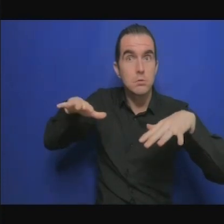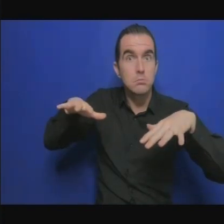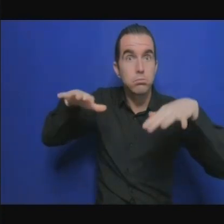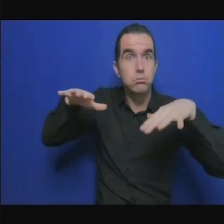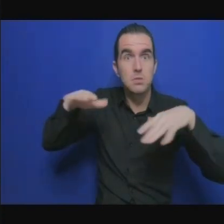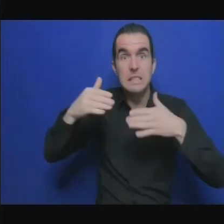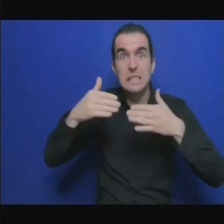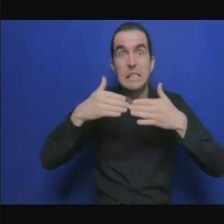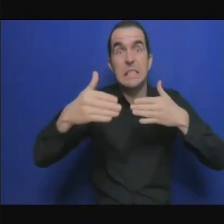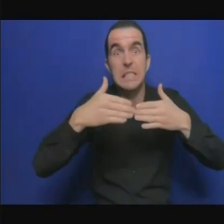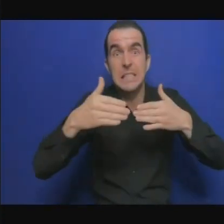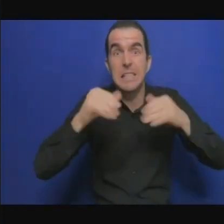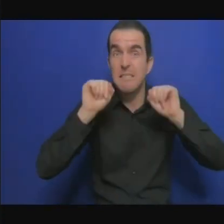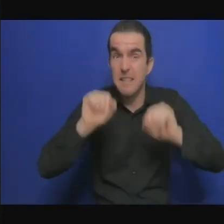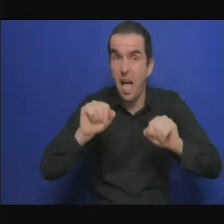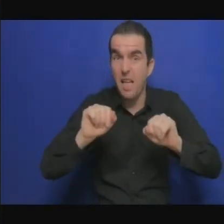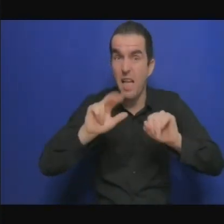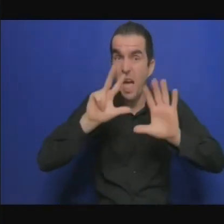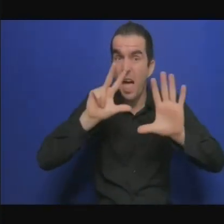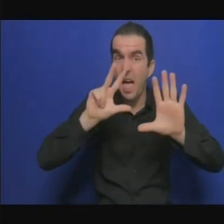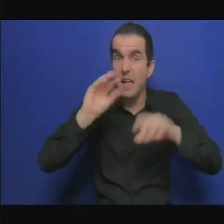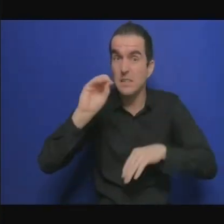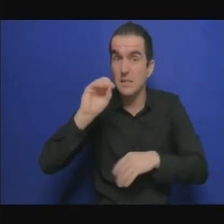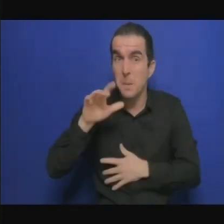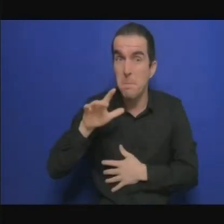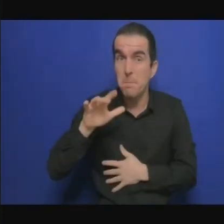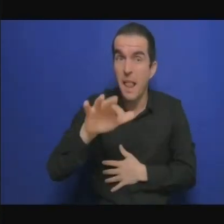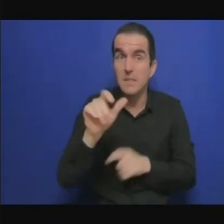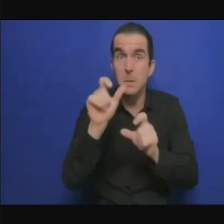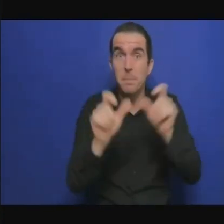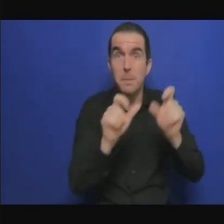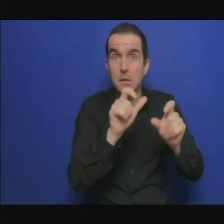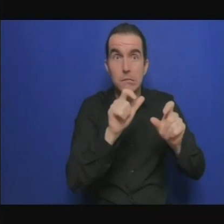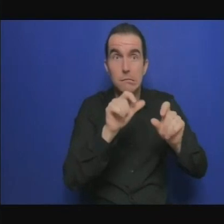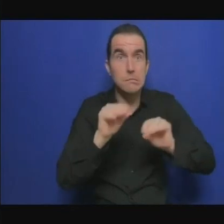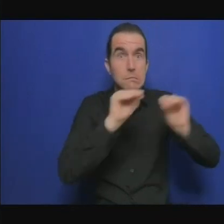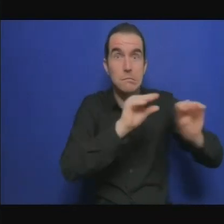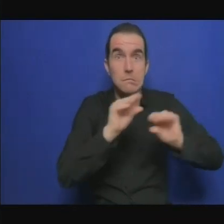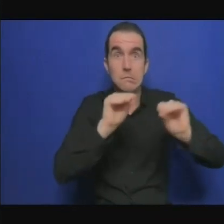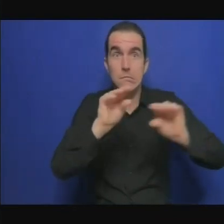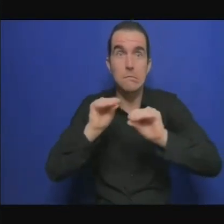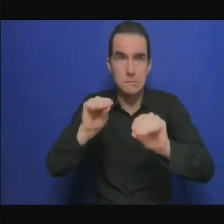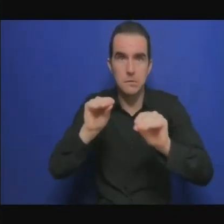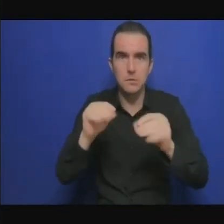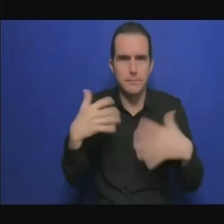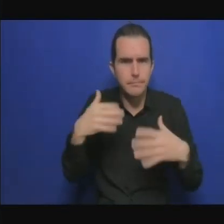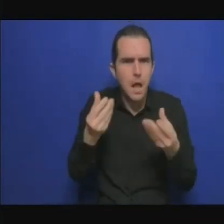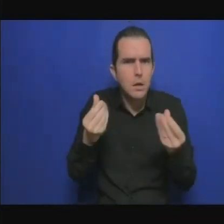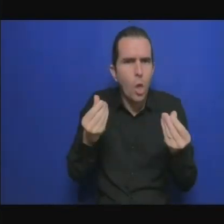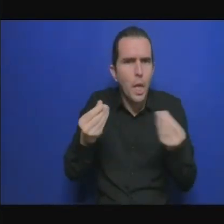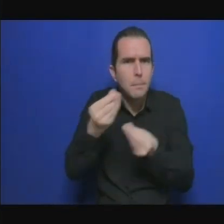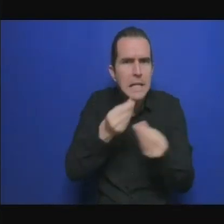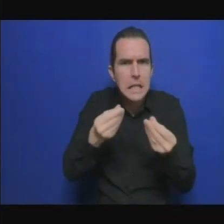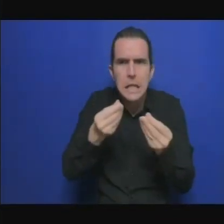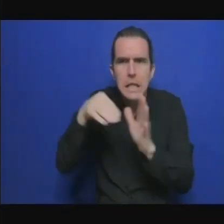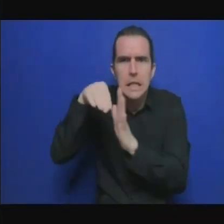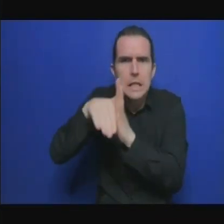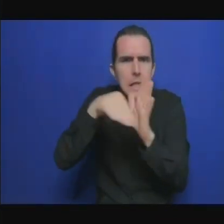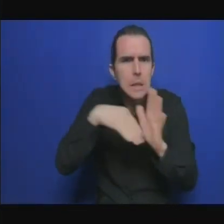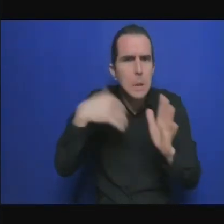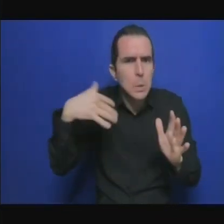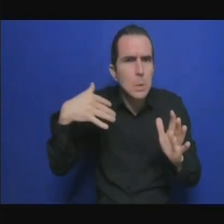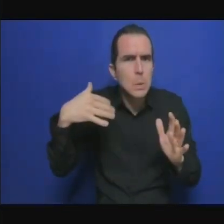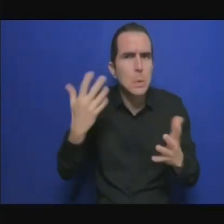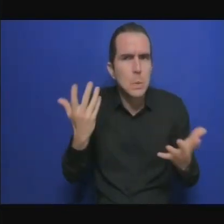localisées le long des côtes, toutes les côtes le long du Kouazulu-Natal en Afrique du Sud, en Afrique du Nord, autour d'Alexandrie. C'est